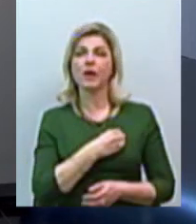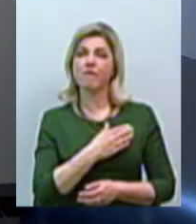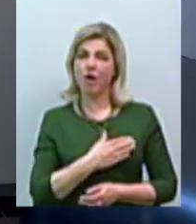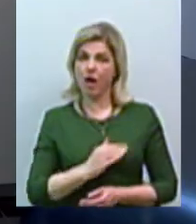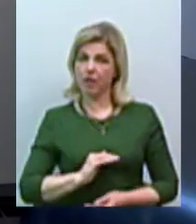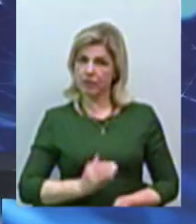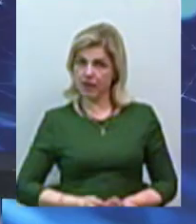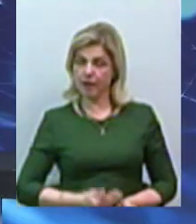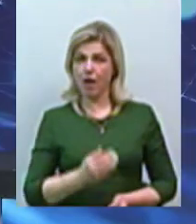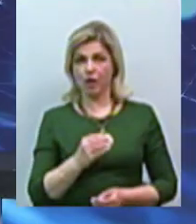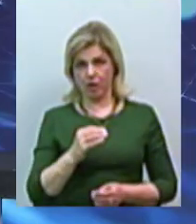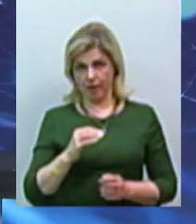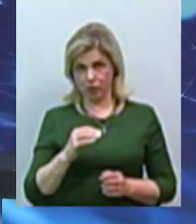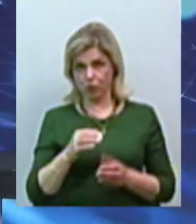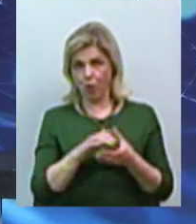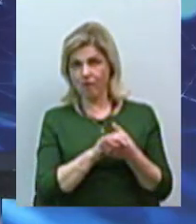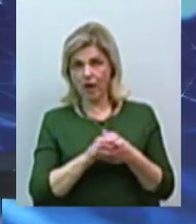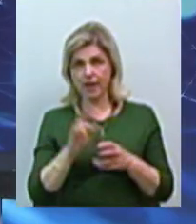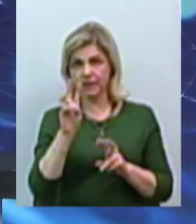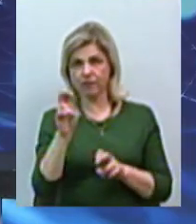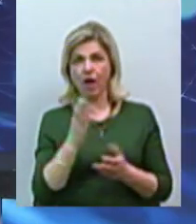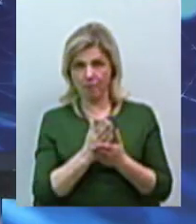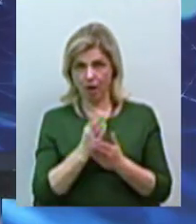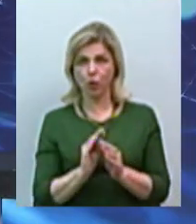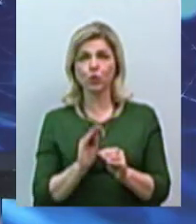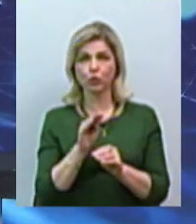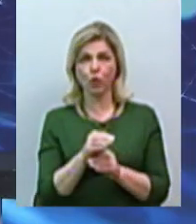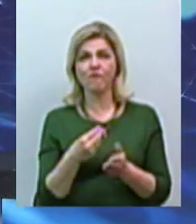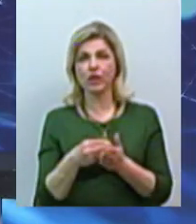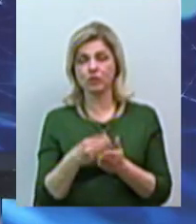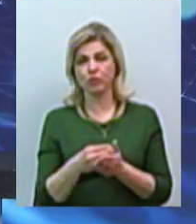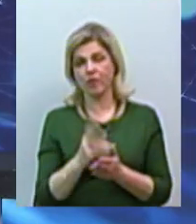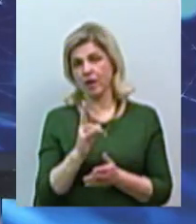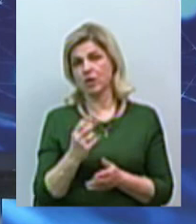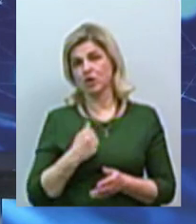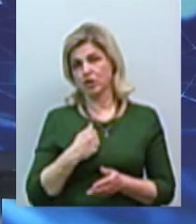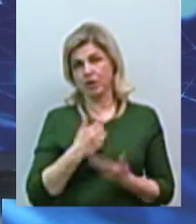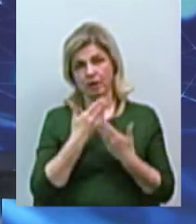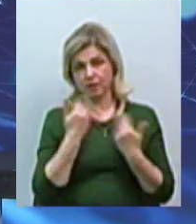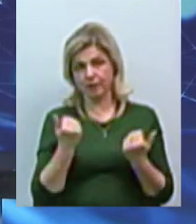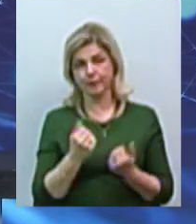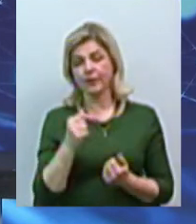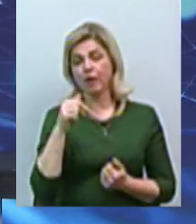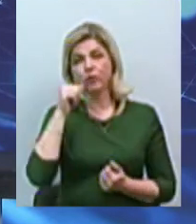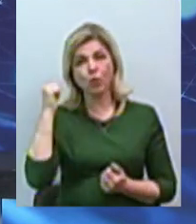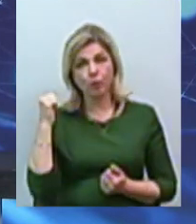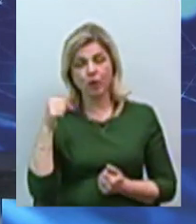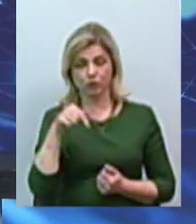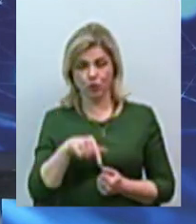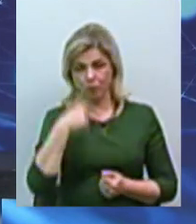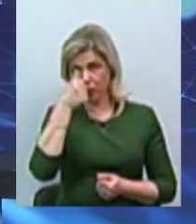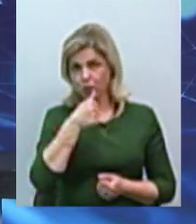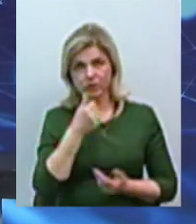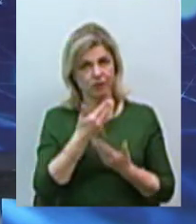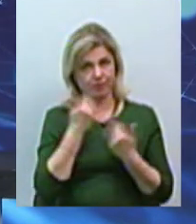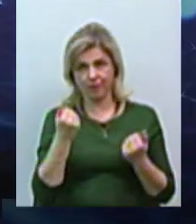акціонерне товариство. Має додаткові джерела фінансування? На жаль, ні. Ані в тому, ані в цьому році. Більш